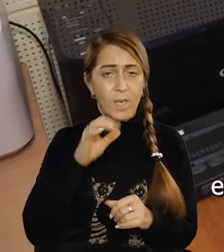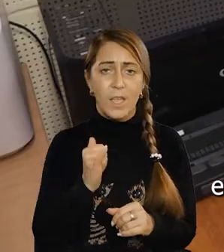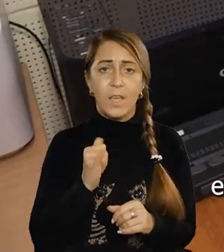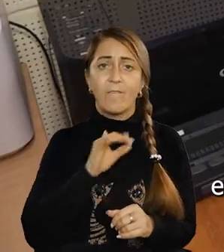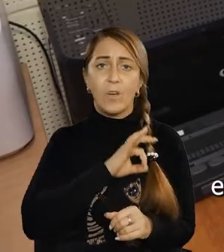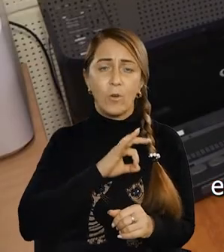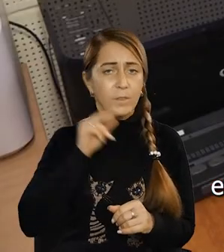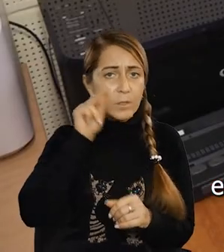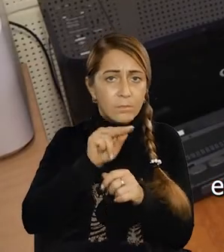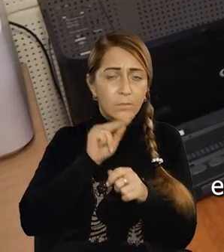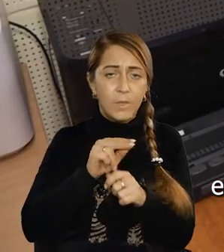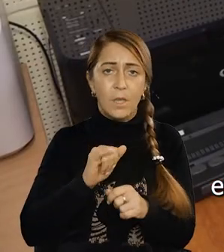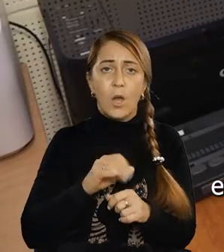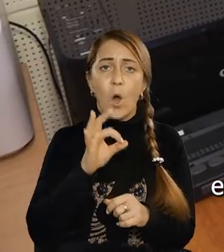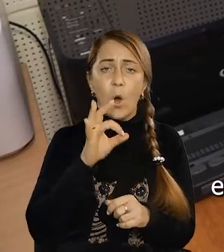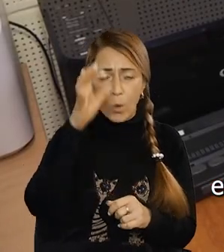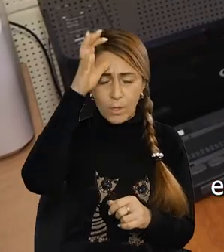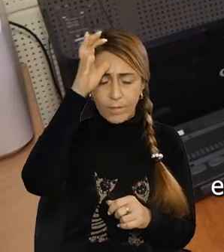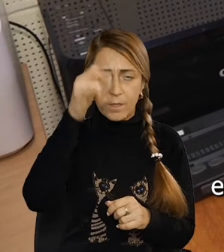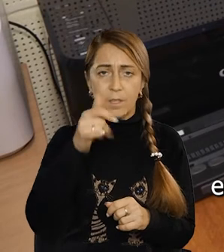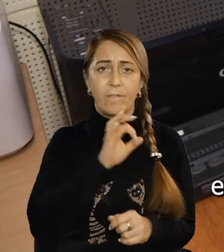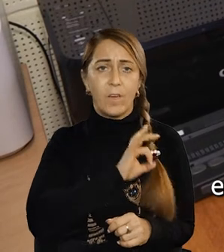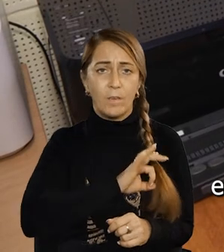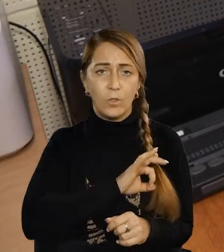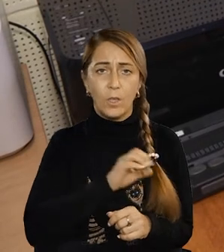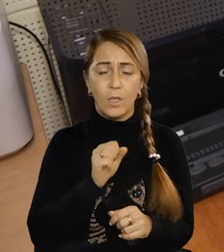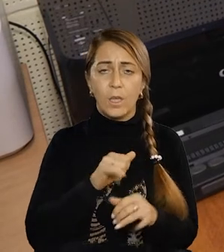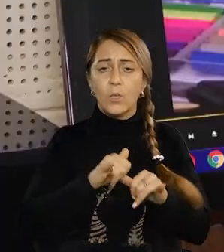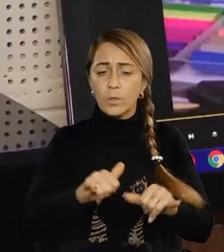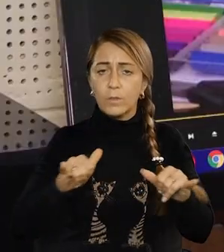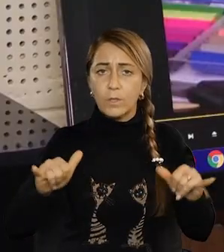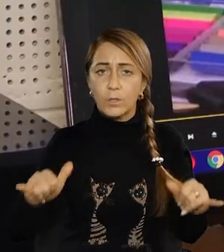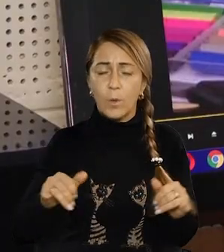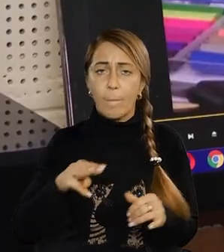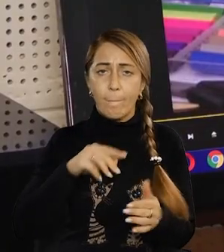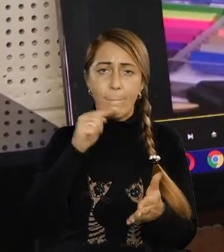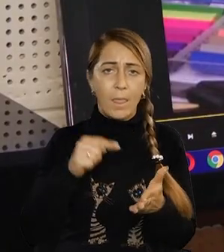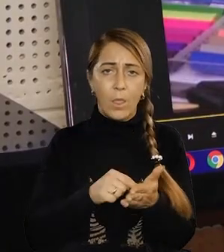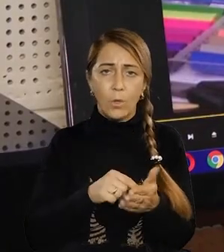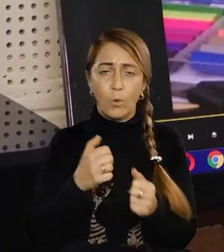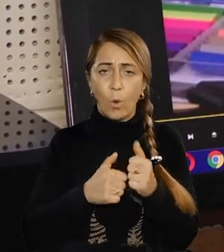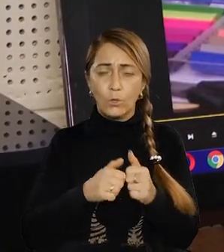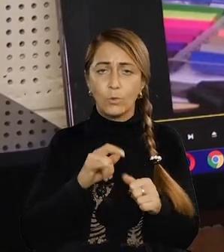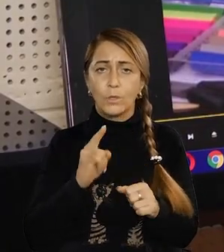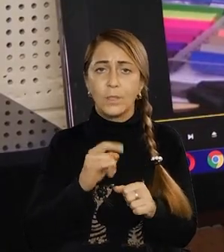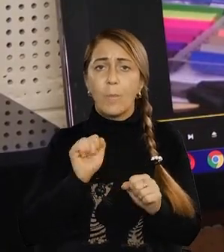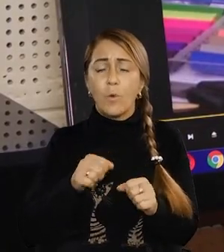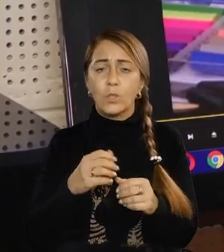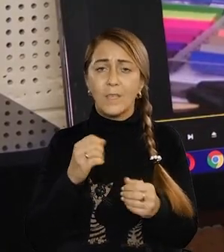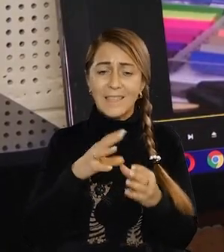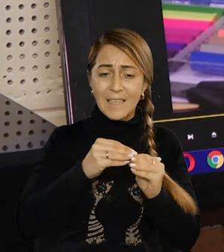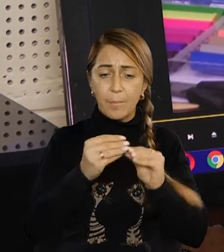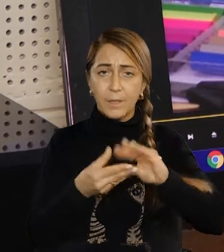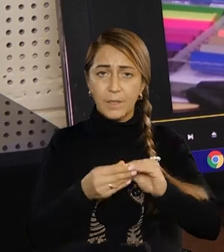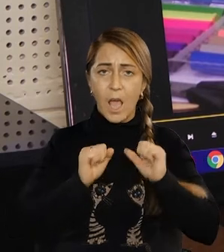виховних закладах інклюзивної освіти, з навчальною, виховною, адаптивною та розвиваючою метою. Кожна дитина зможе зліпити із